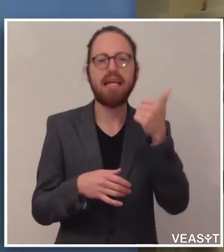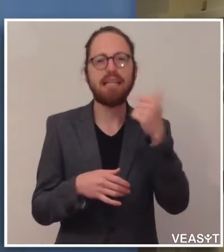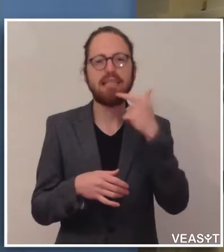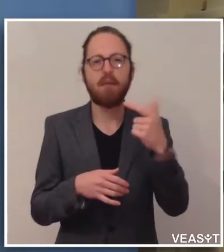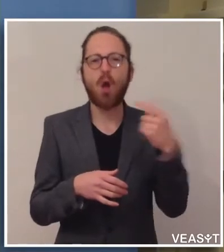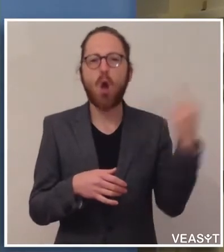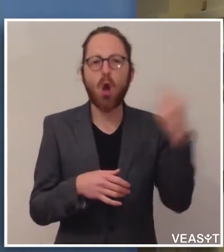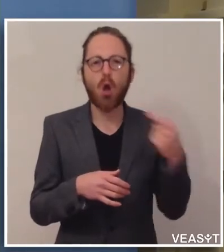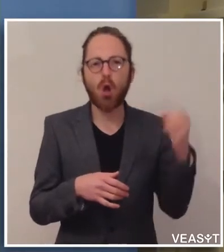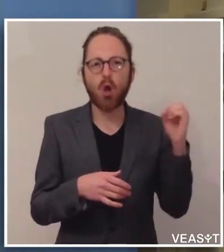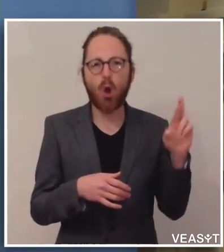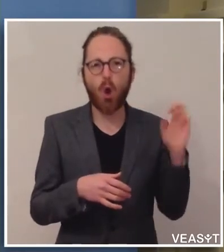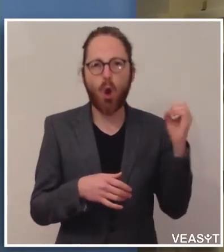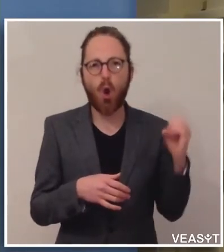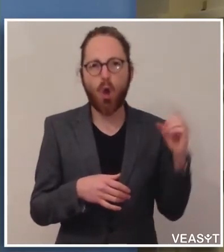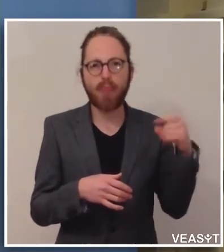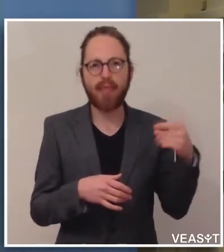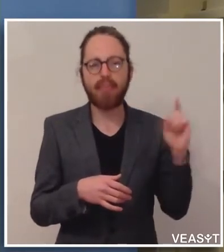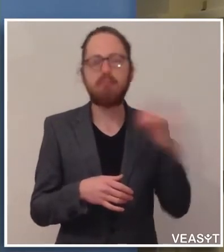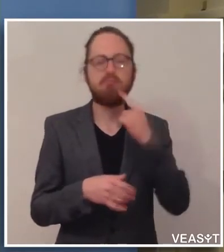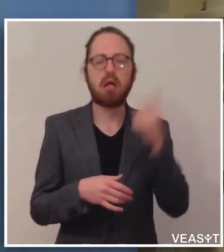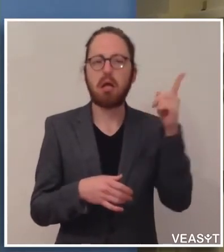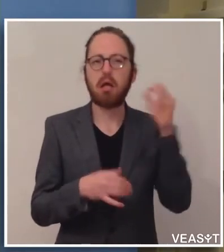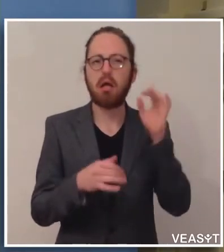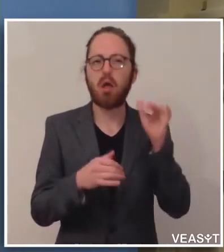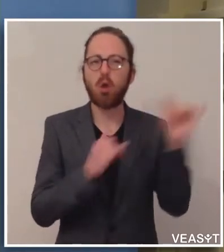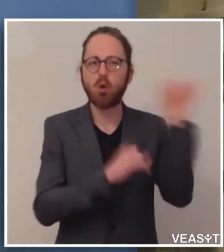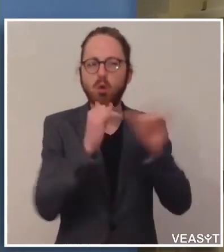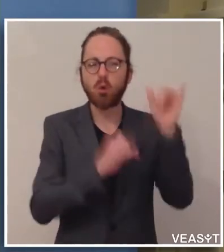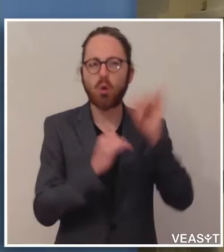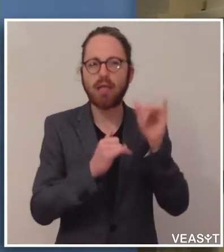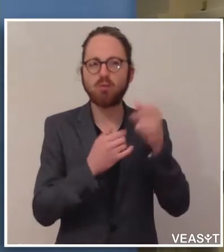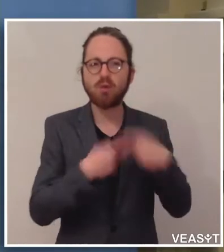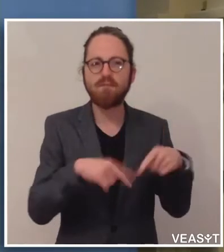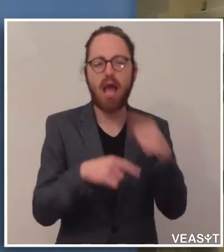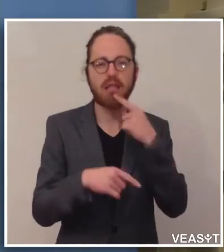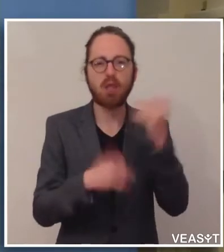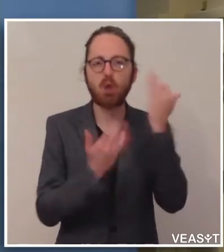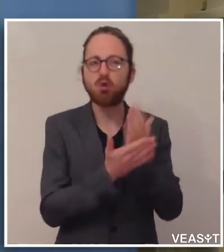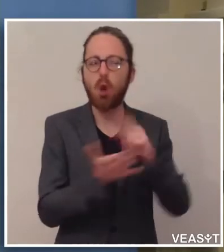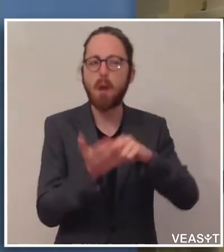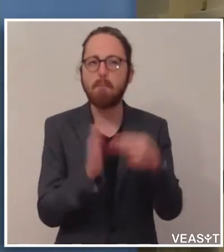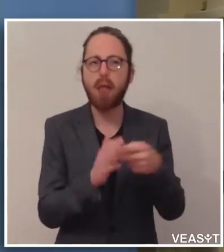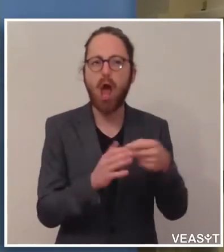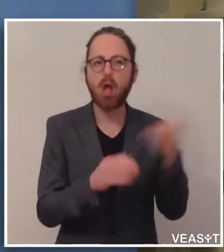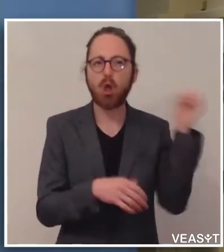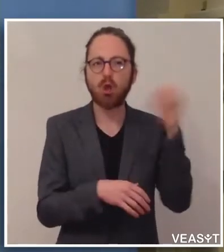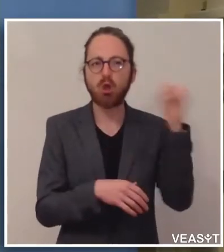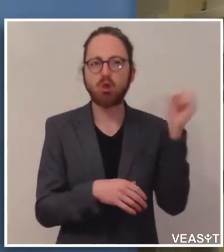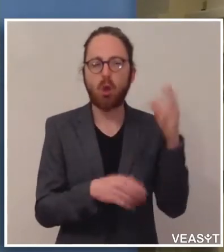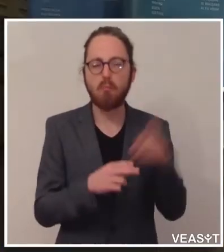Pressemitteilung des Tourismusvereins bereits die Sommersaison plant. Wie wahrscheinlich ist der 4. Juni als angestrebter Termin?